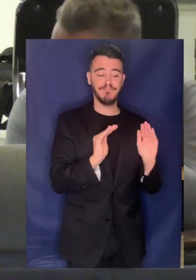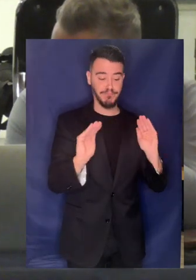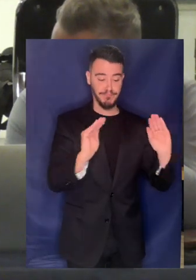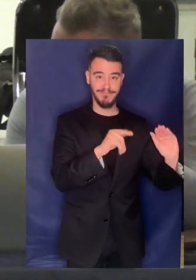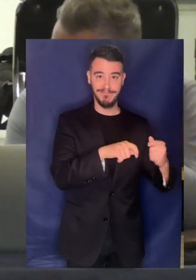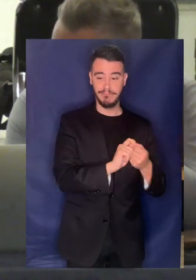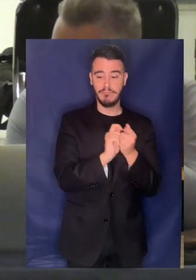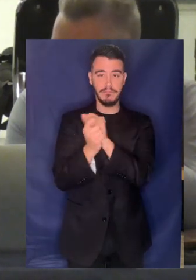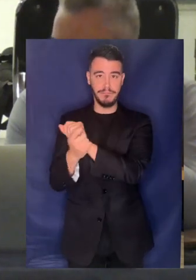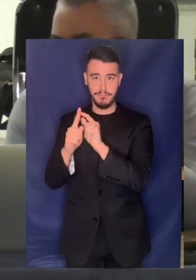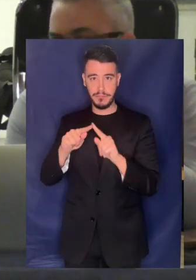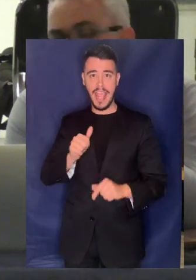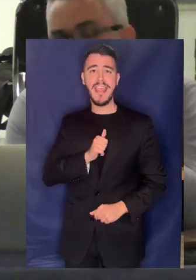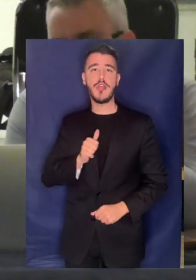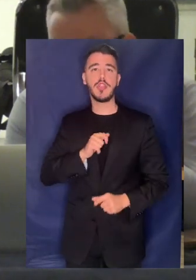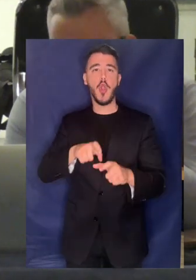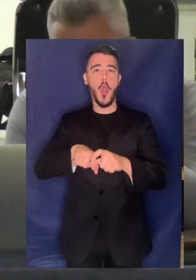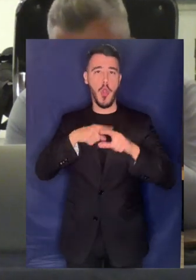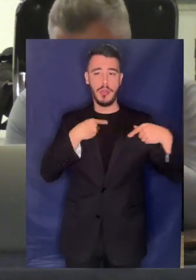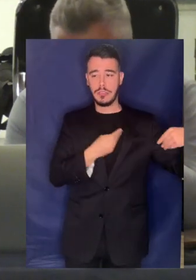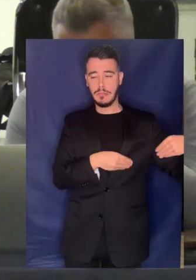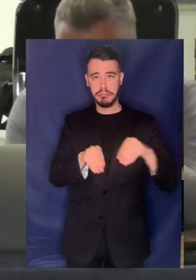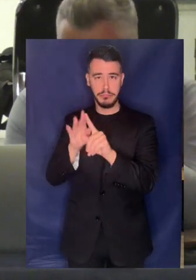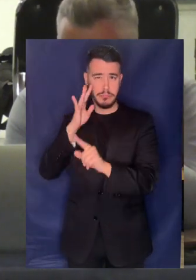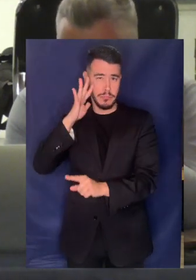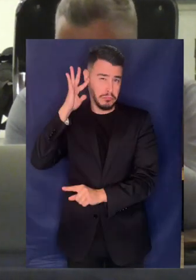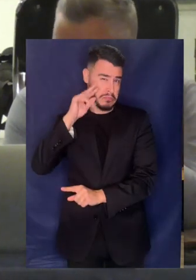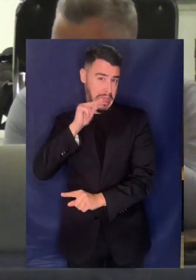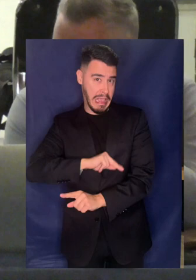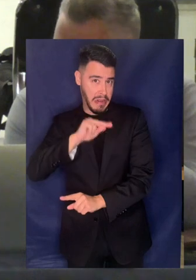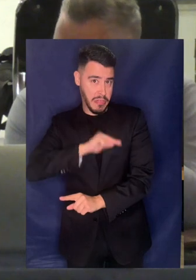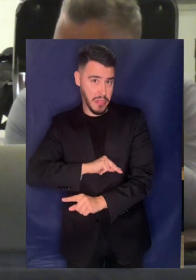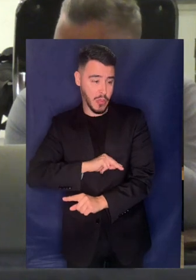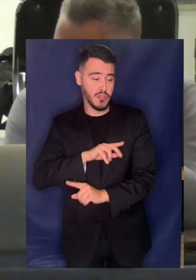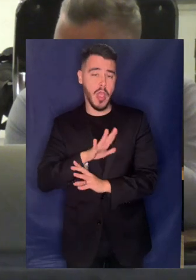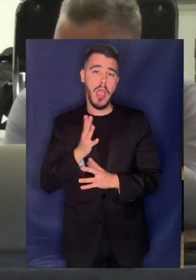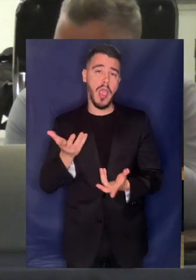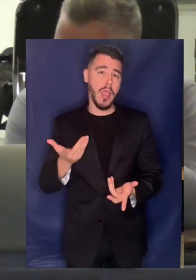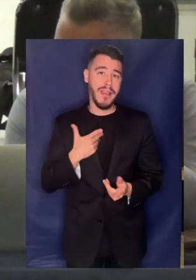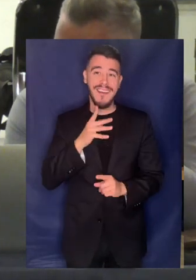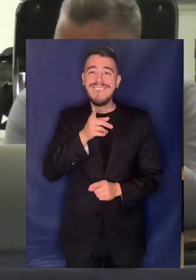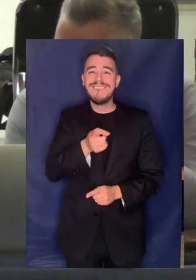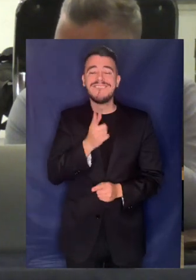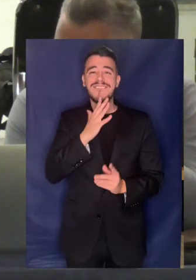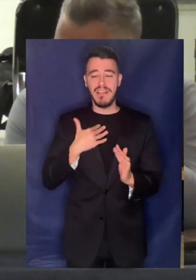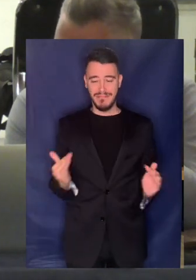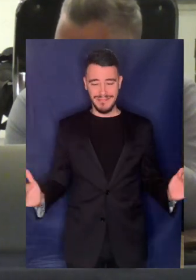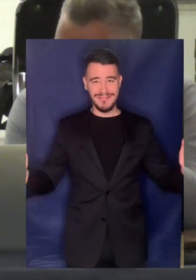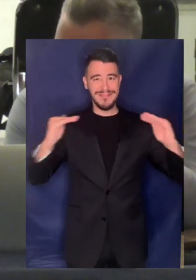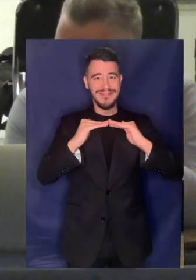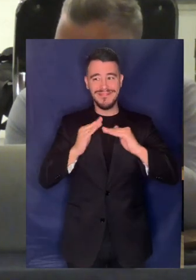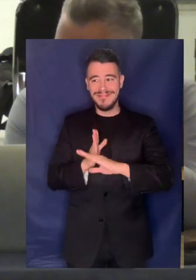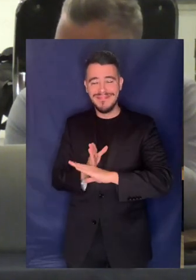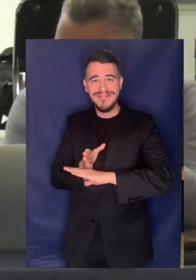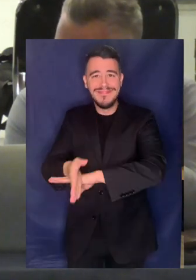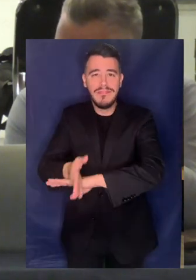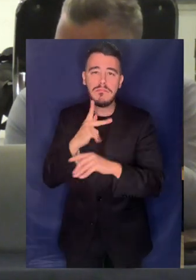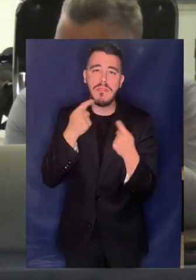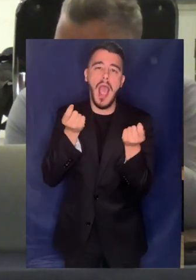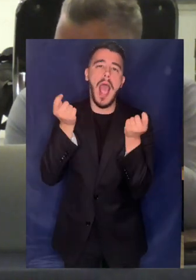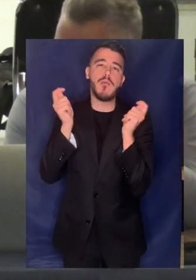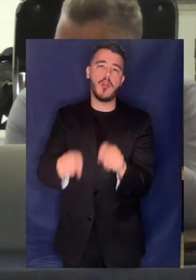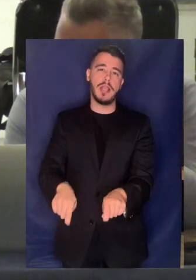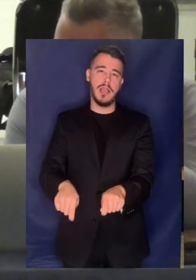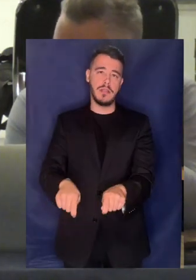μια ιδιωτική εταιρεία με σκοπό το κέρδος είναι σχεδόν αδύνατο να διασφαλιστεί η δίκαιη πρόσβαση στον πόρο Νομίζω πως